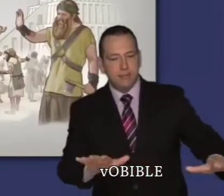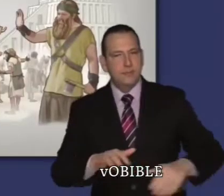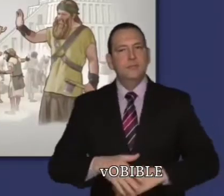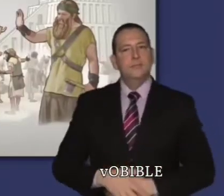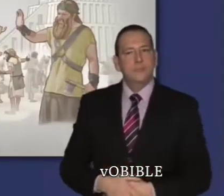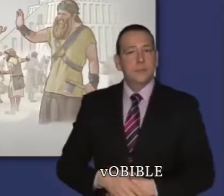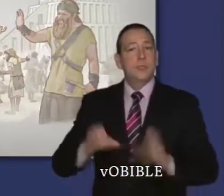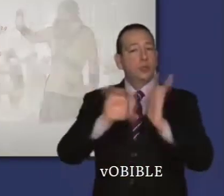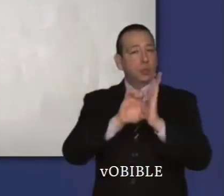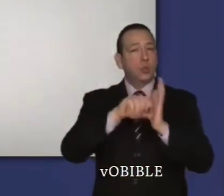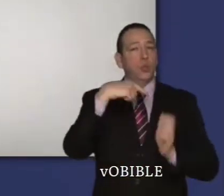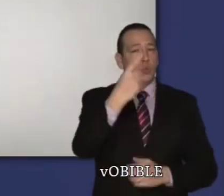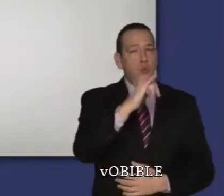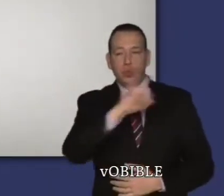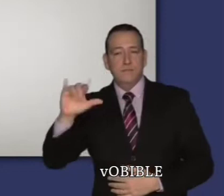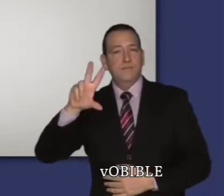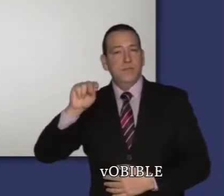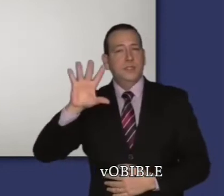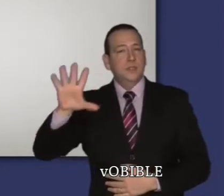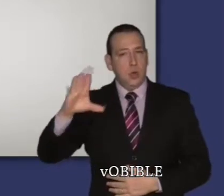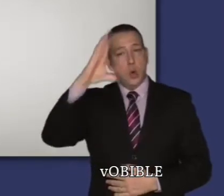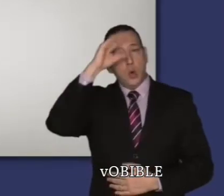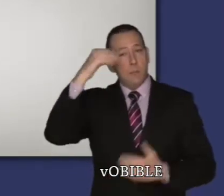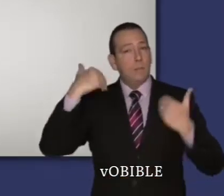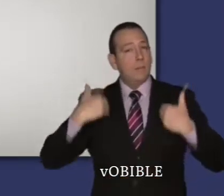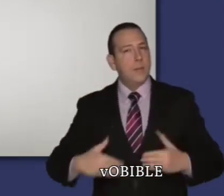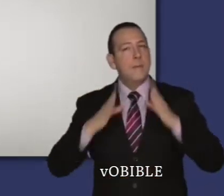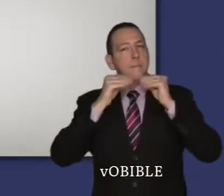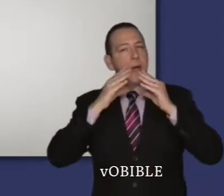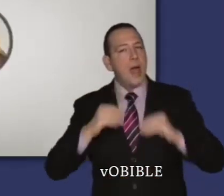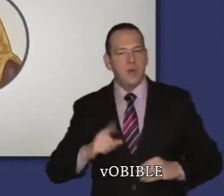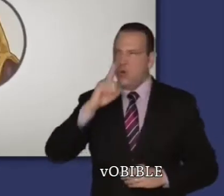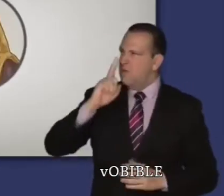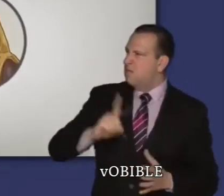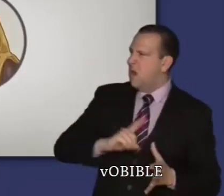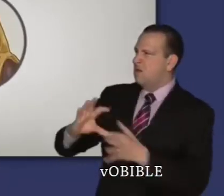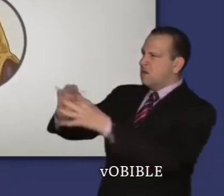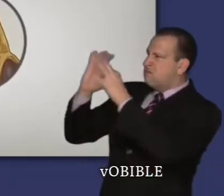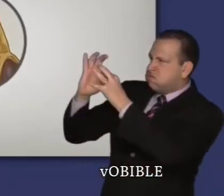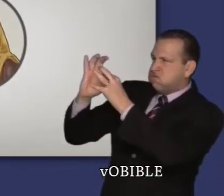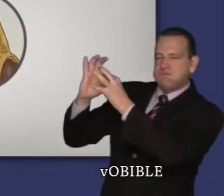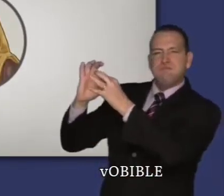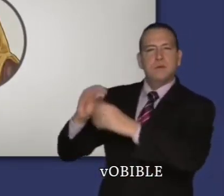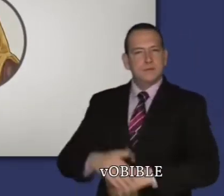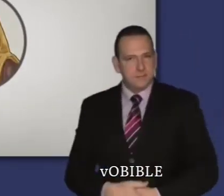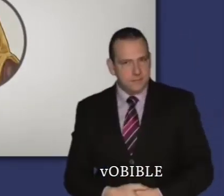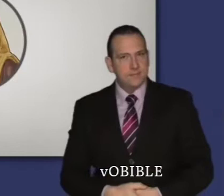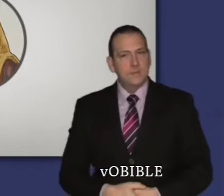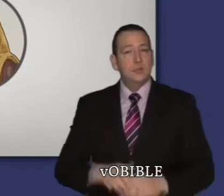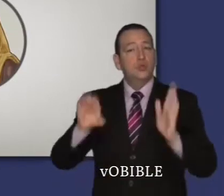dispersent. Les chapitres 11 à 25 parlent principalement d'Abraham, un homme de foi.